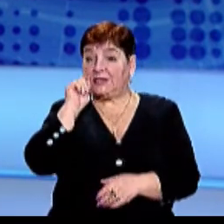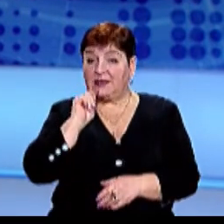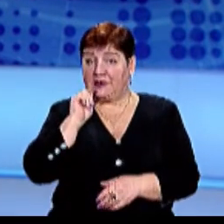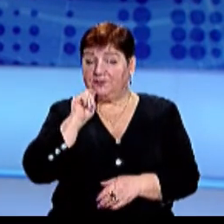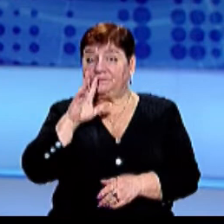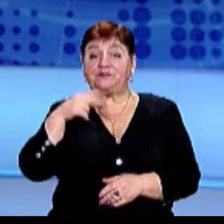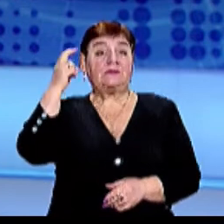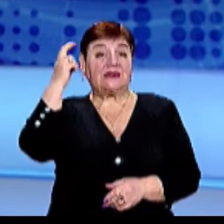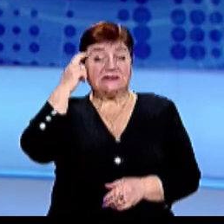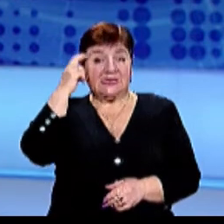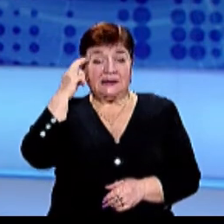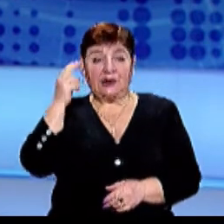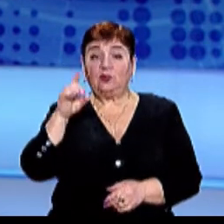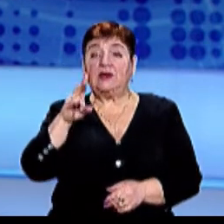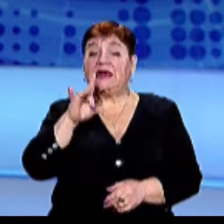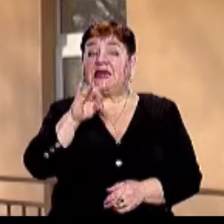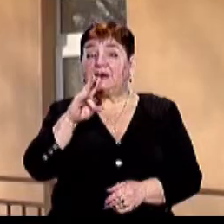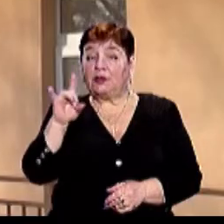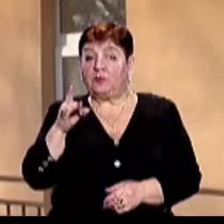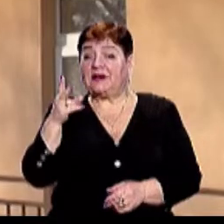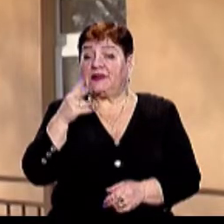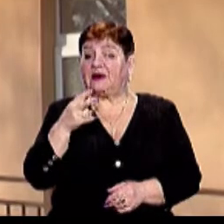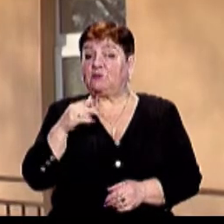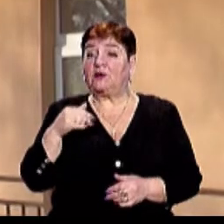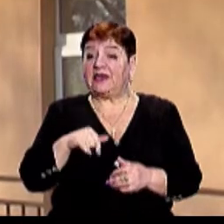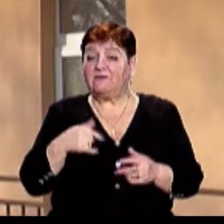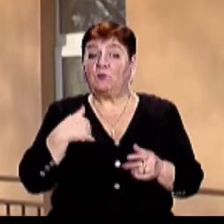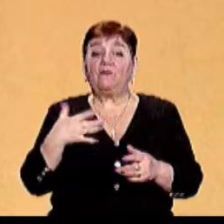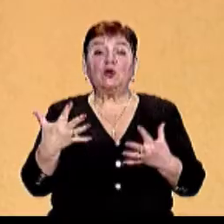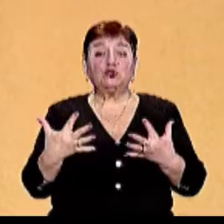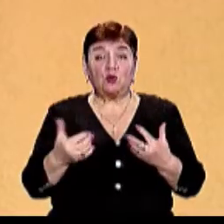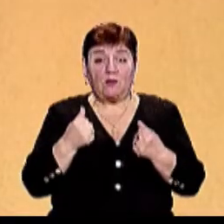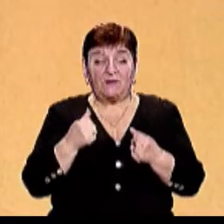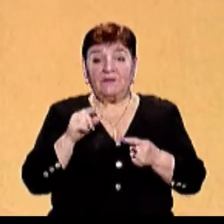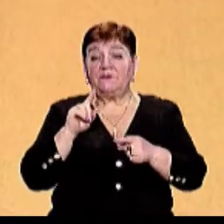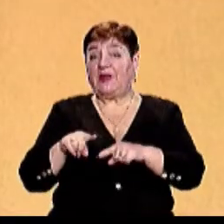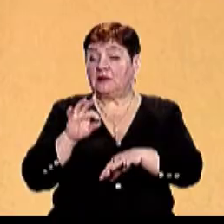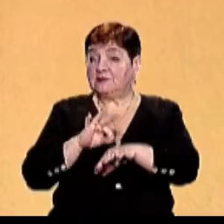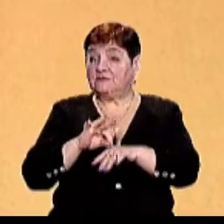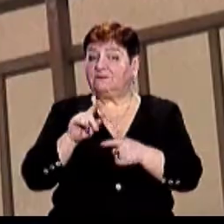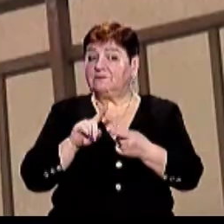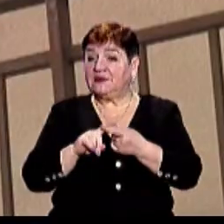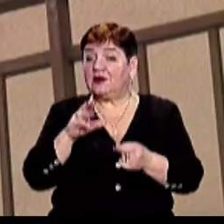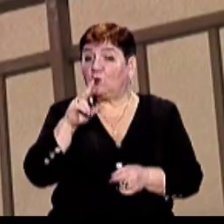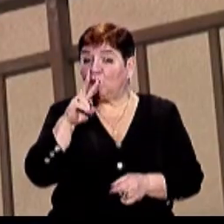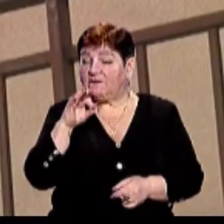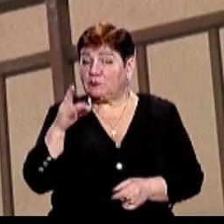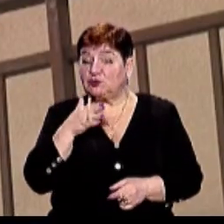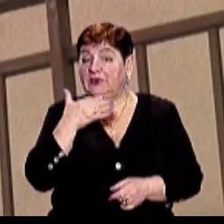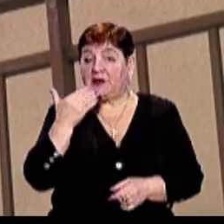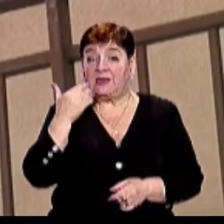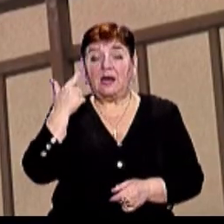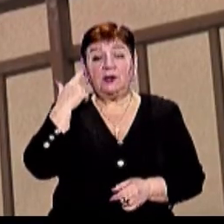Китаю з пересадкою в Дубаї За словами Поляка, він здоровий, ознак коронавірусу наразі немає Але, згідно з інструкцією